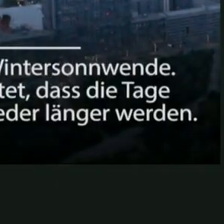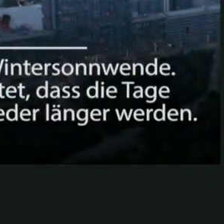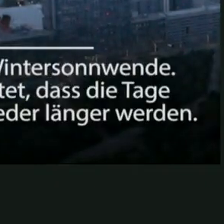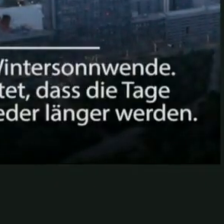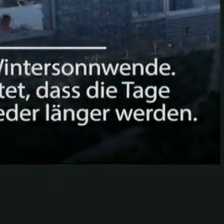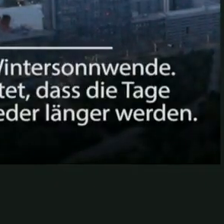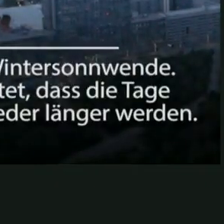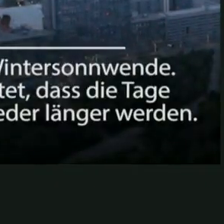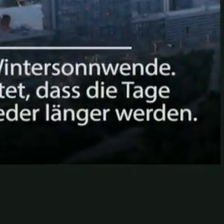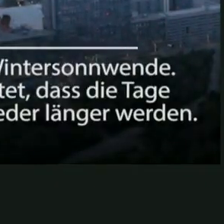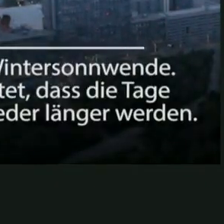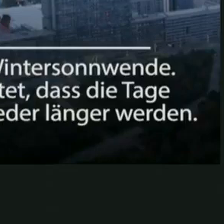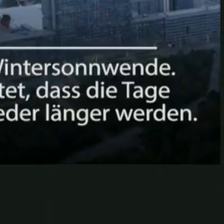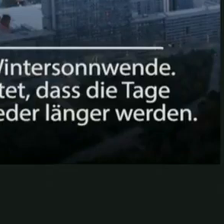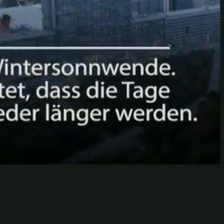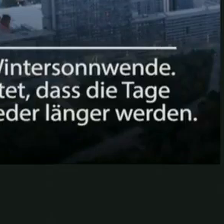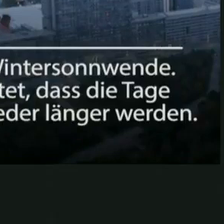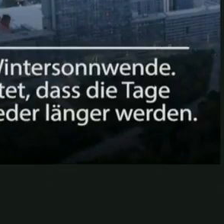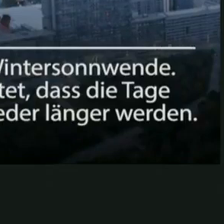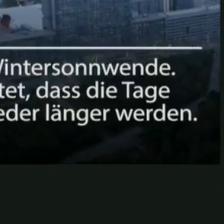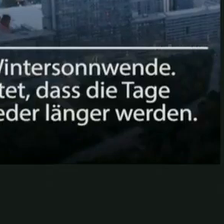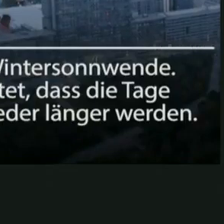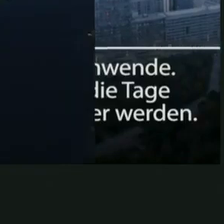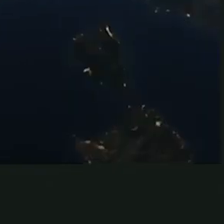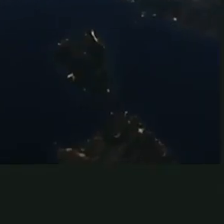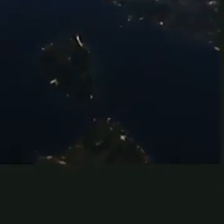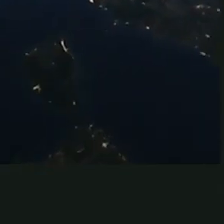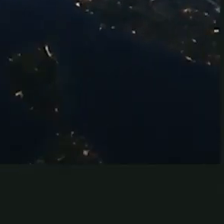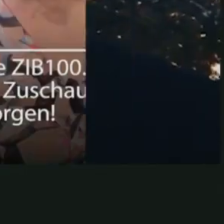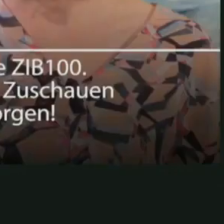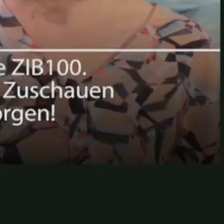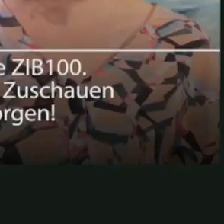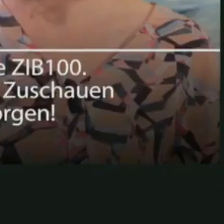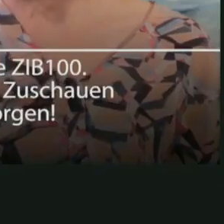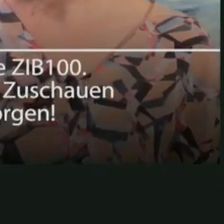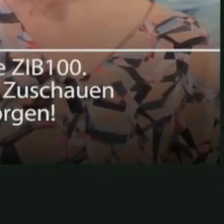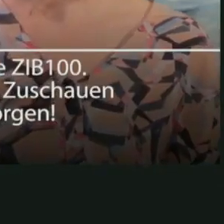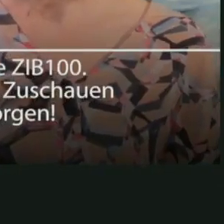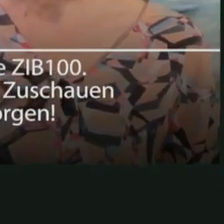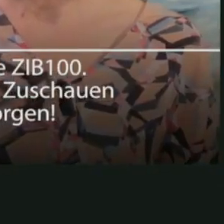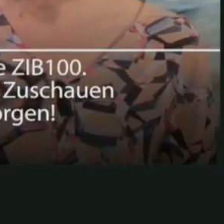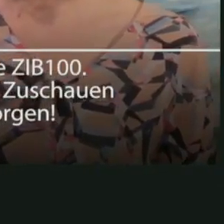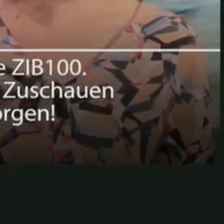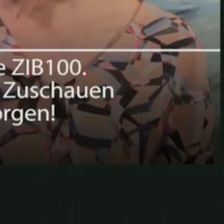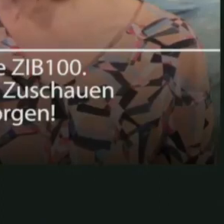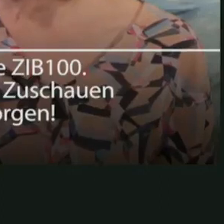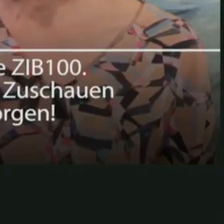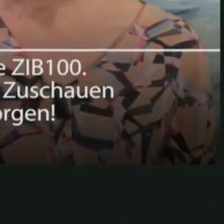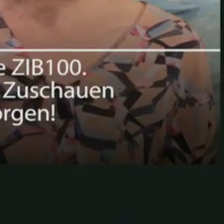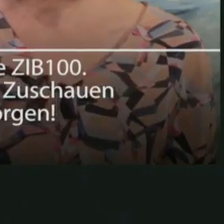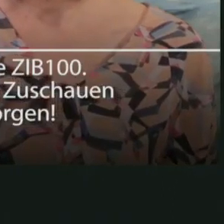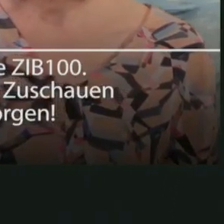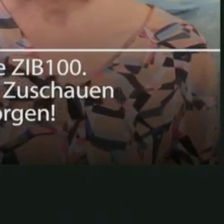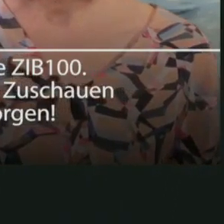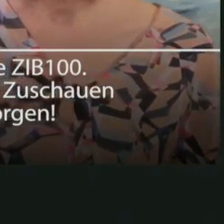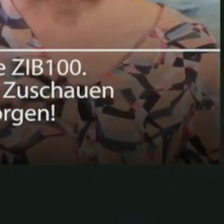Maßnahmen am Freitag so gesetzt haben, wie Sie sie setzen. Fakten und Evidenz befreit. Meine sehr geehrten Damen und Herren, Herr